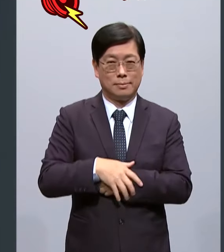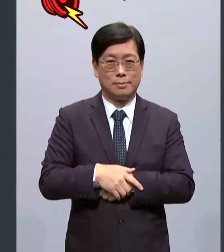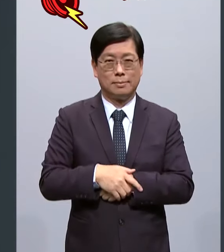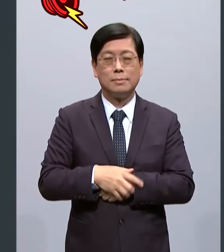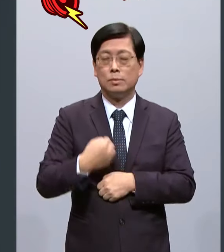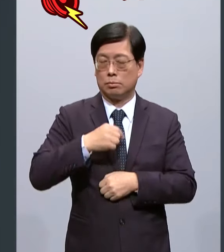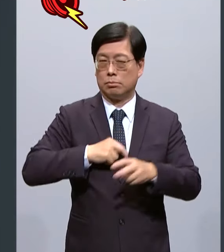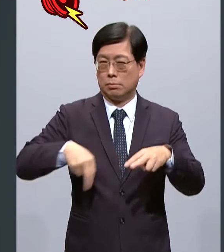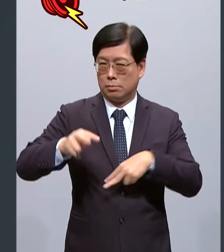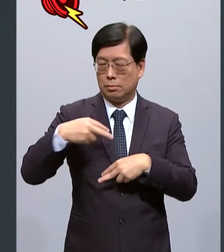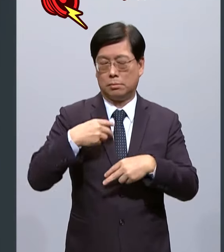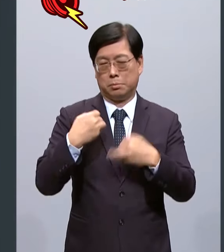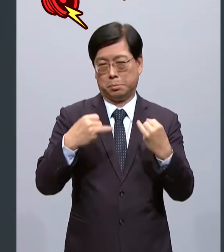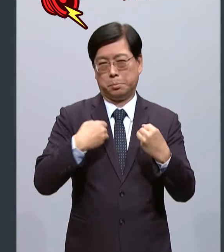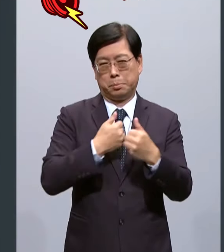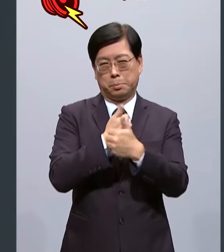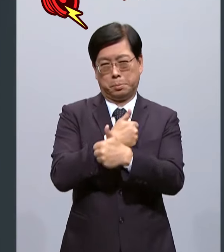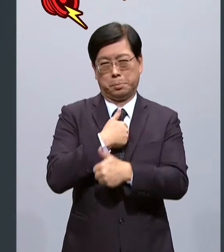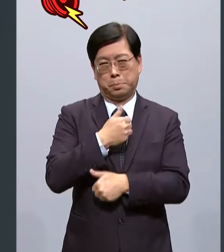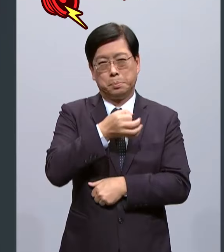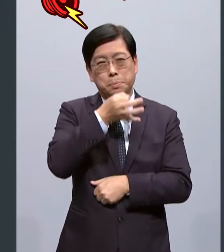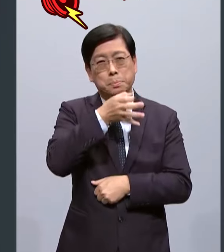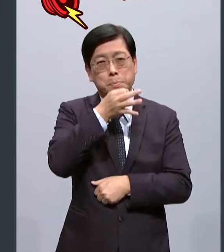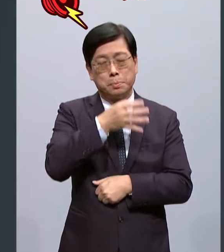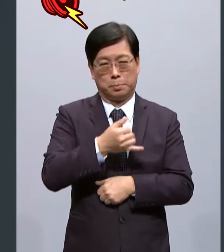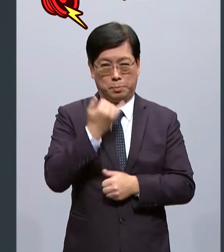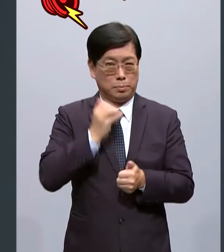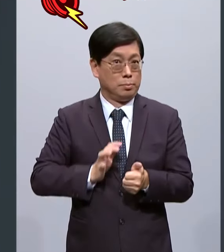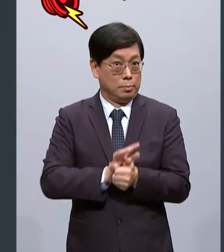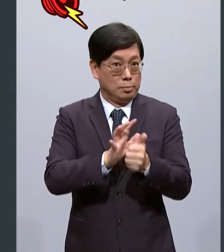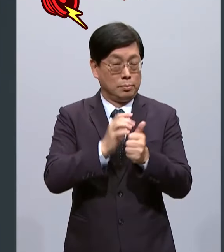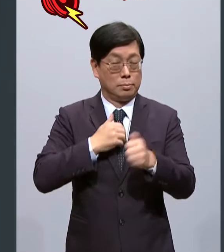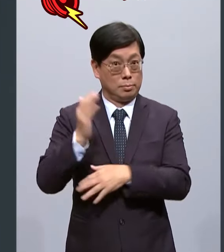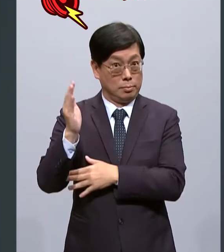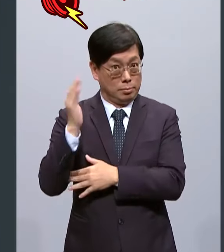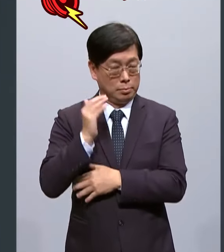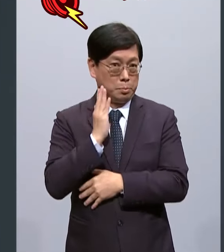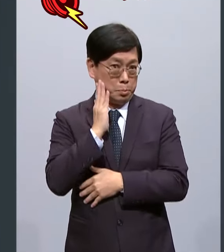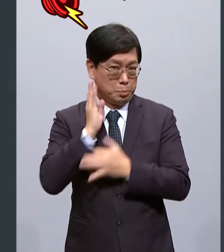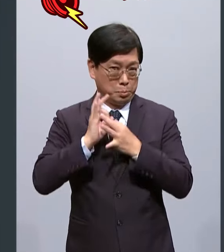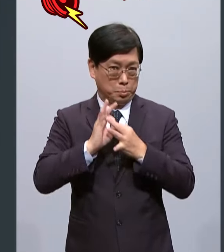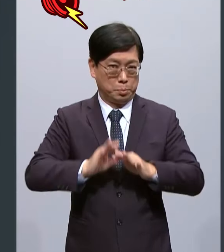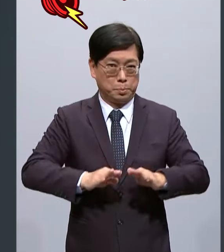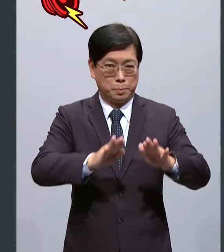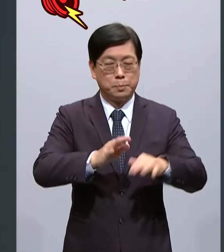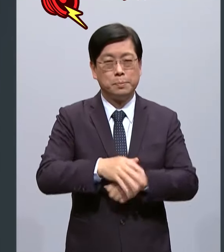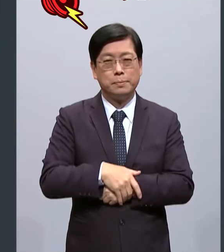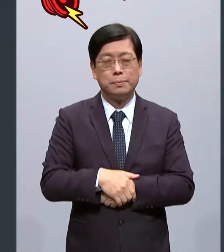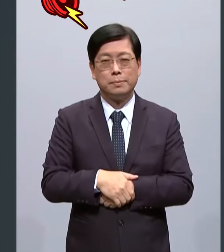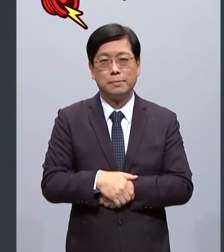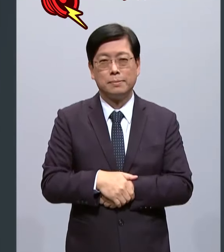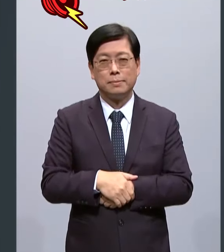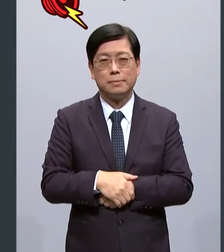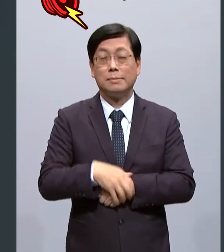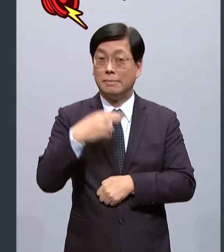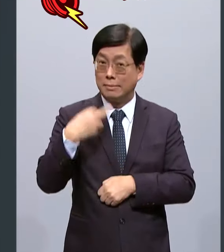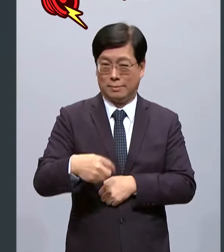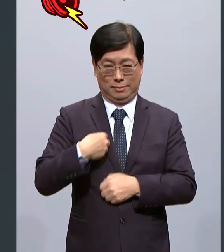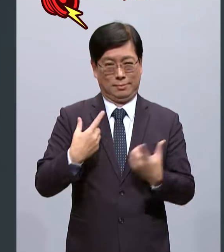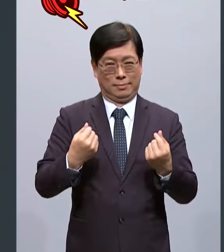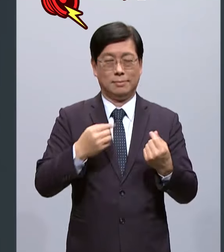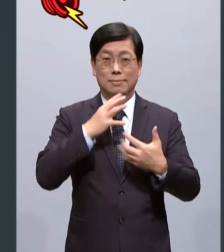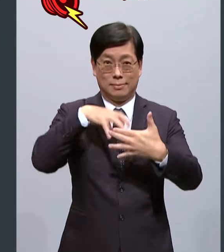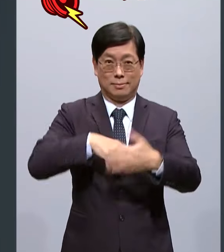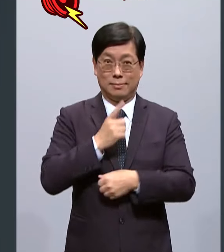我的行政历练最丰富最能够推动国家稳健前进我也是唯一